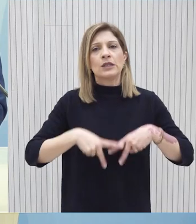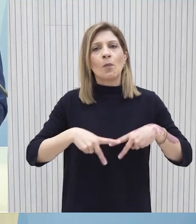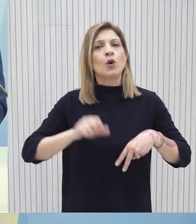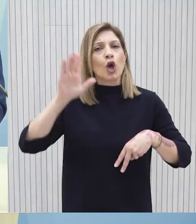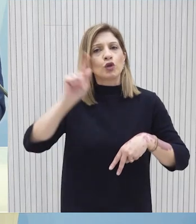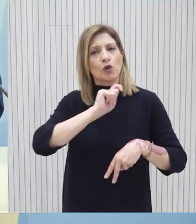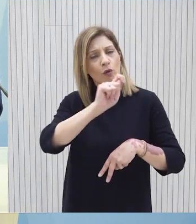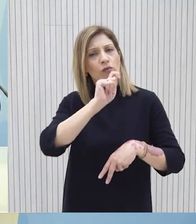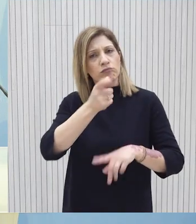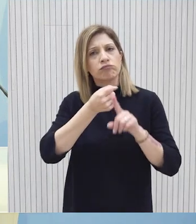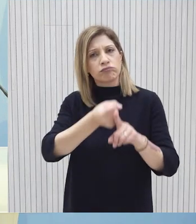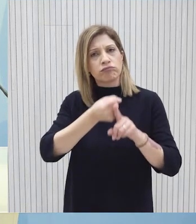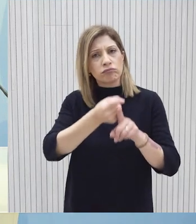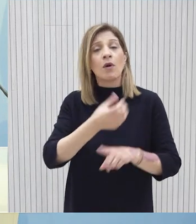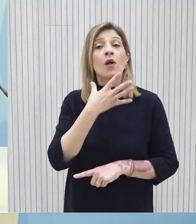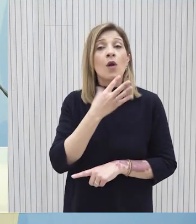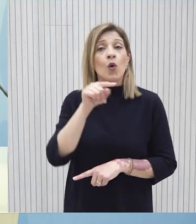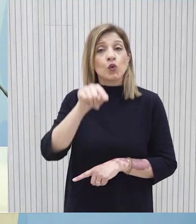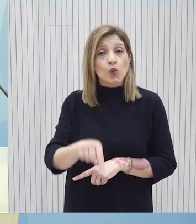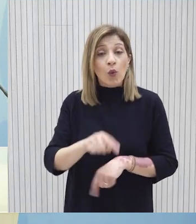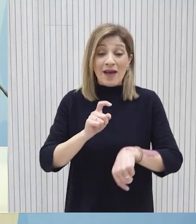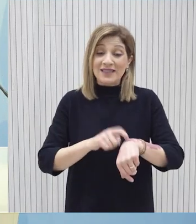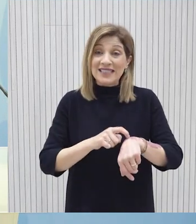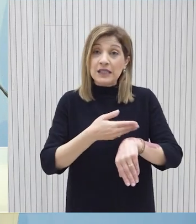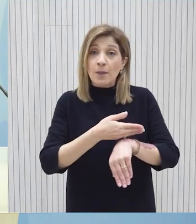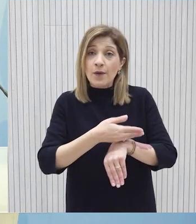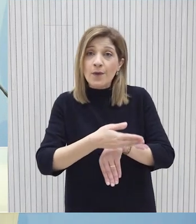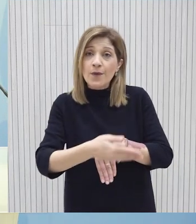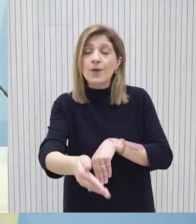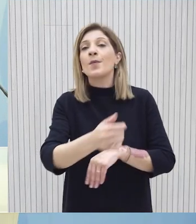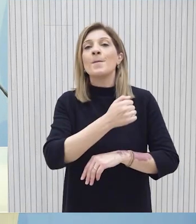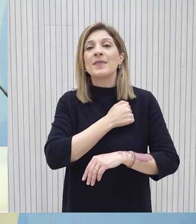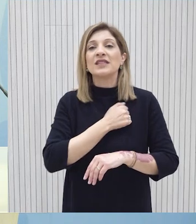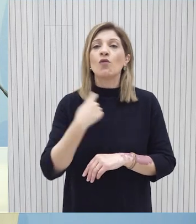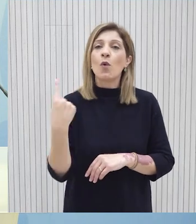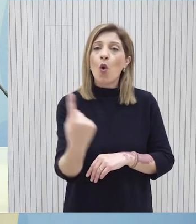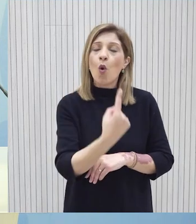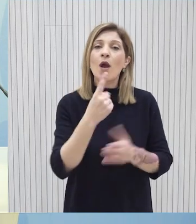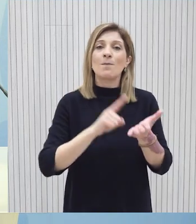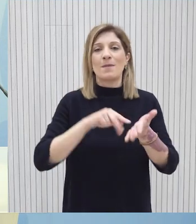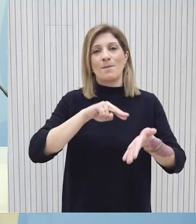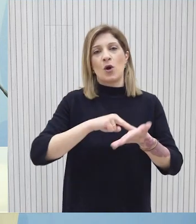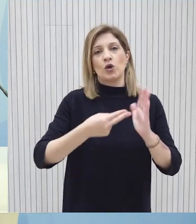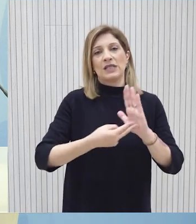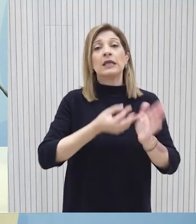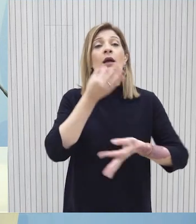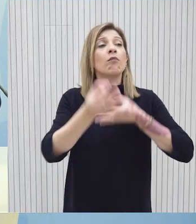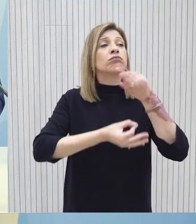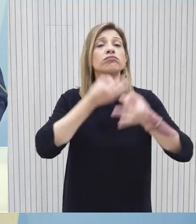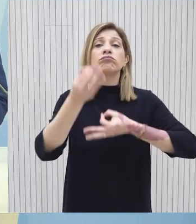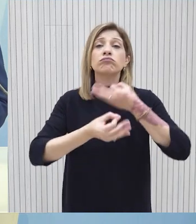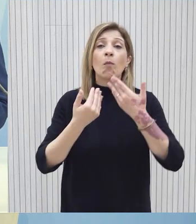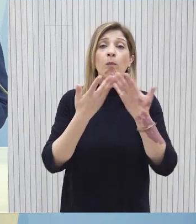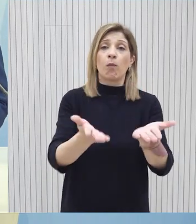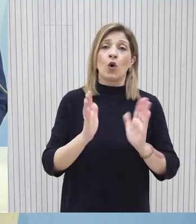Εξωτερικών Είναι ακριβώς επειδή σε αυτή τη νέα περίοδο που ανήκεται μπροστά μας θεωρούμε ότι όλοι πρέπει να είμαστε ιδιαίτερα προσεκτική στις δημόσιες τοποθετήσεις